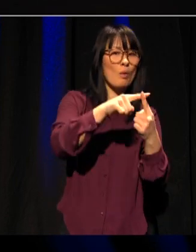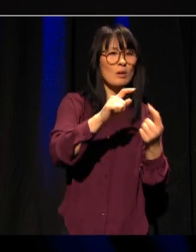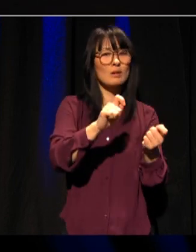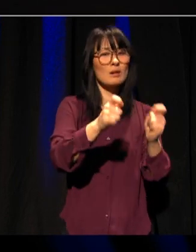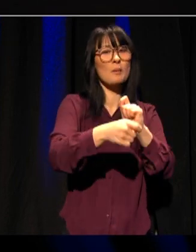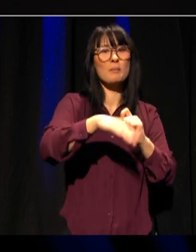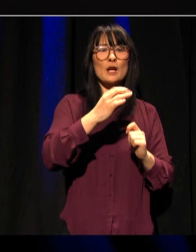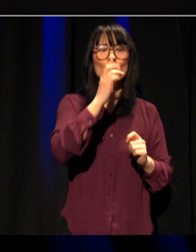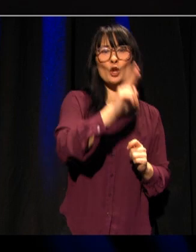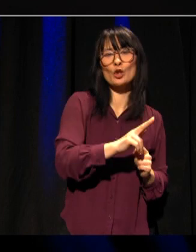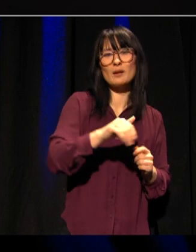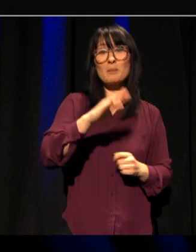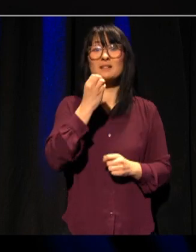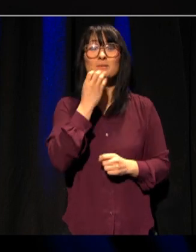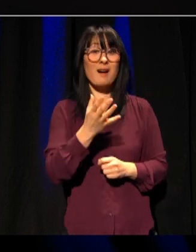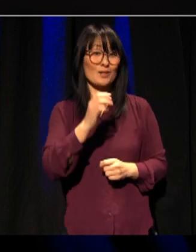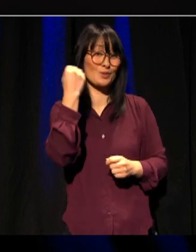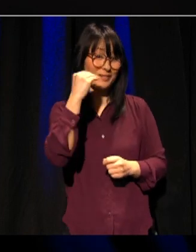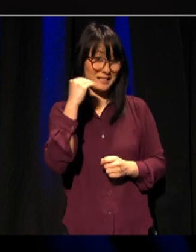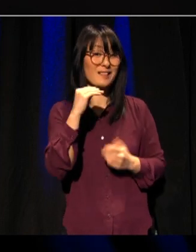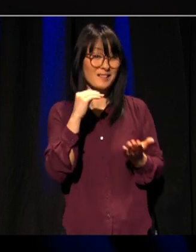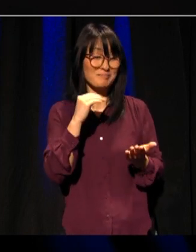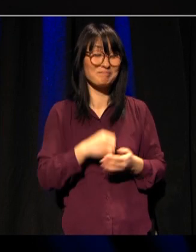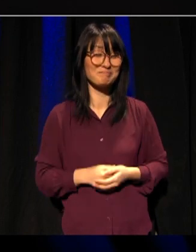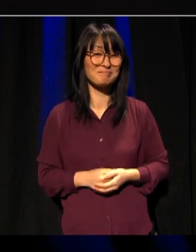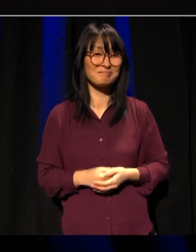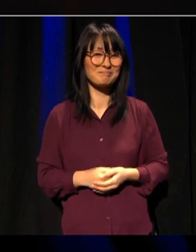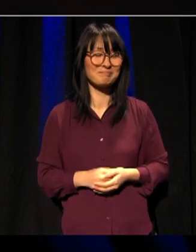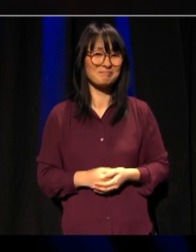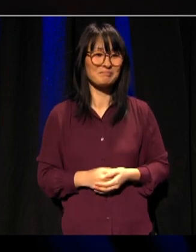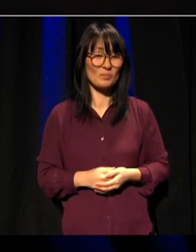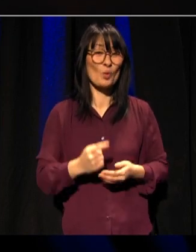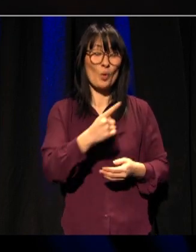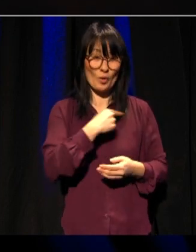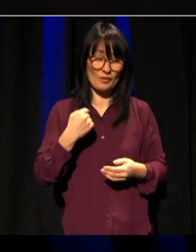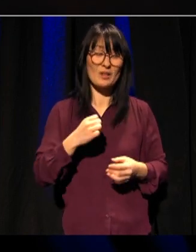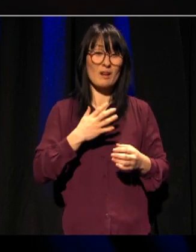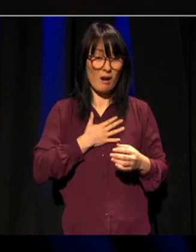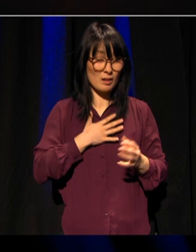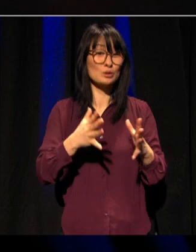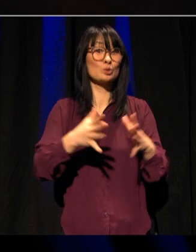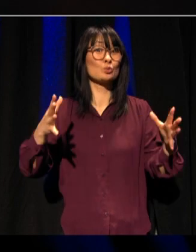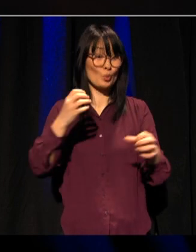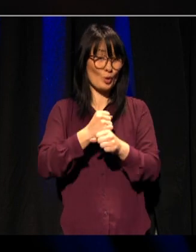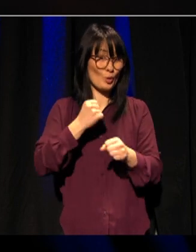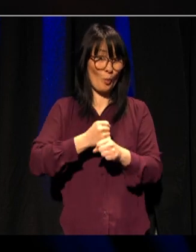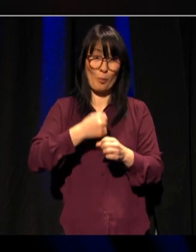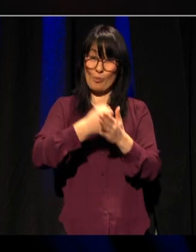universitet. Og vi har en stor jobb å gjøre. Norge